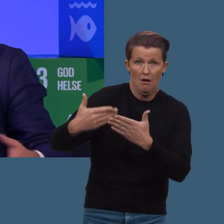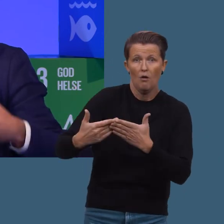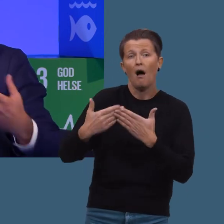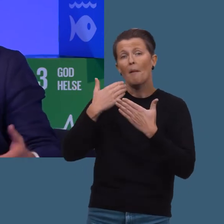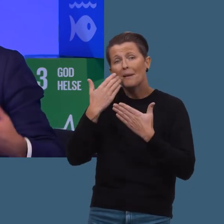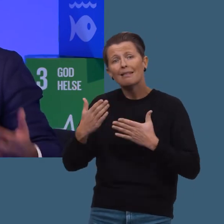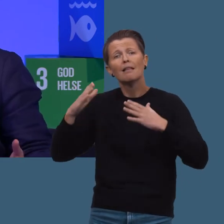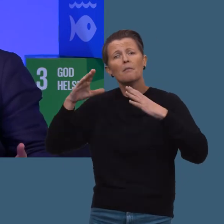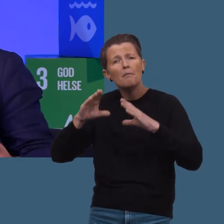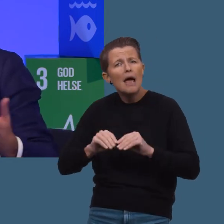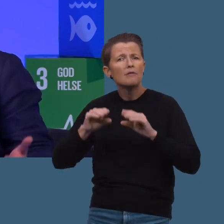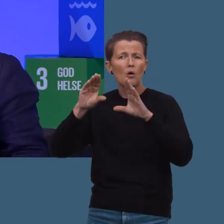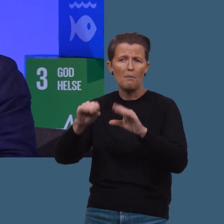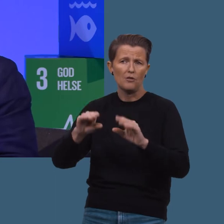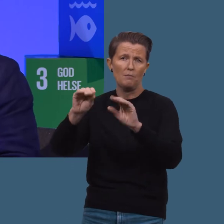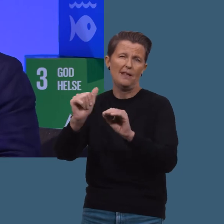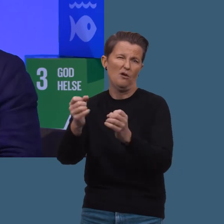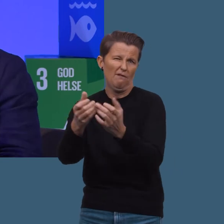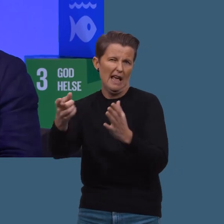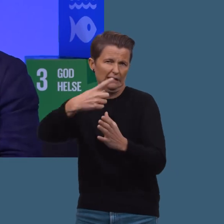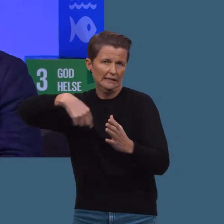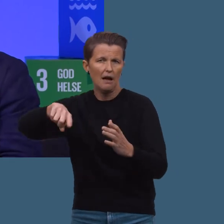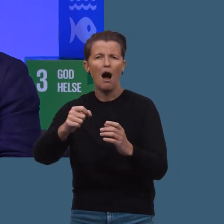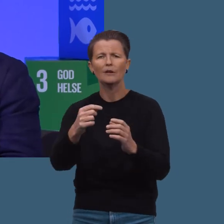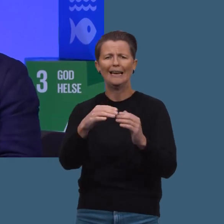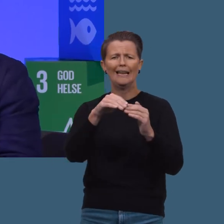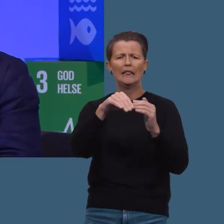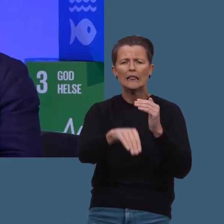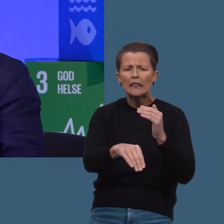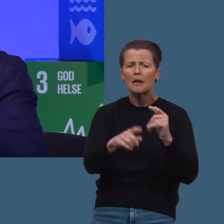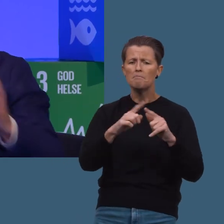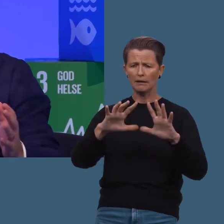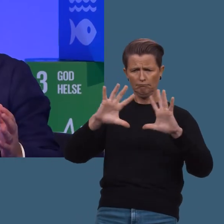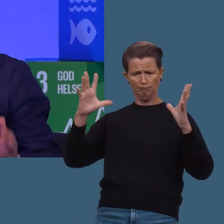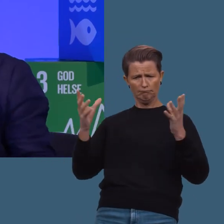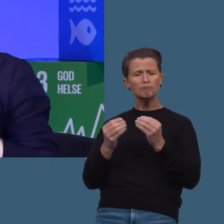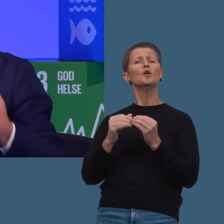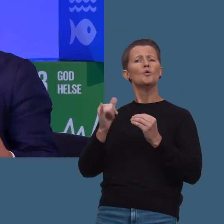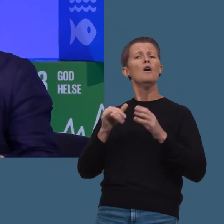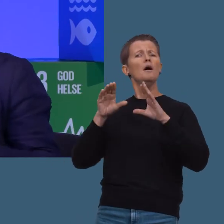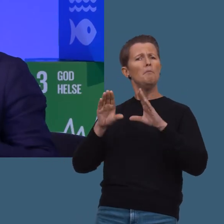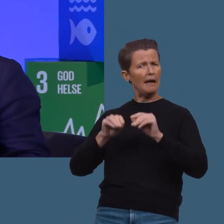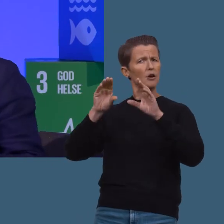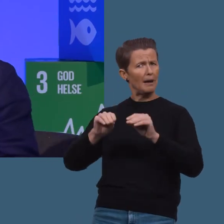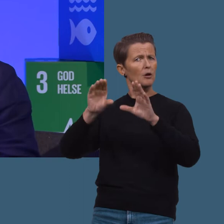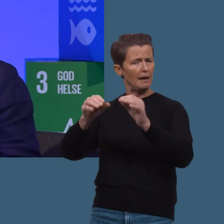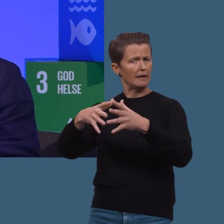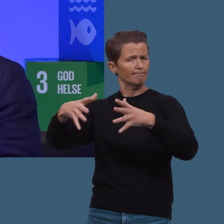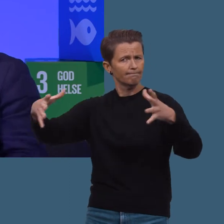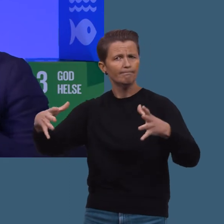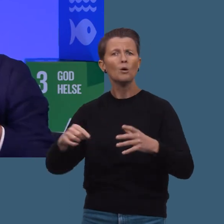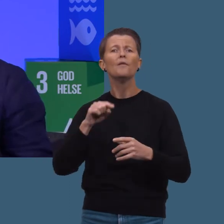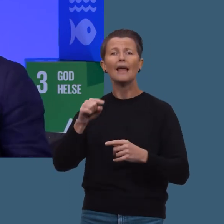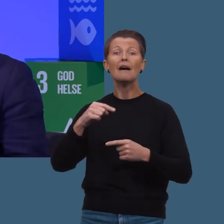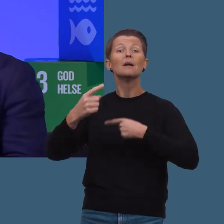sett bare blitt bedre og bedre for de aller fleste. Noen ganger har det gått litt tilbake, men det store bildet er at vi har fått det bedre og bedre.